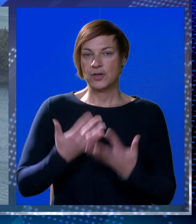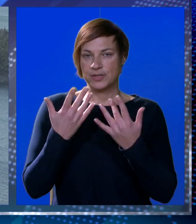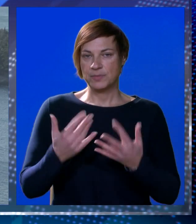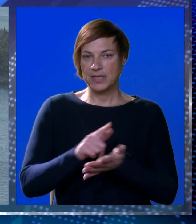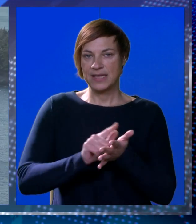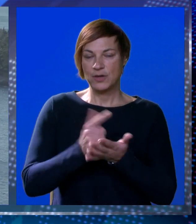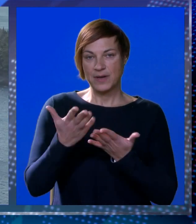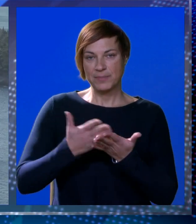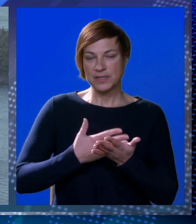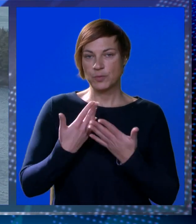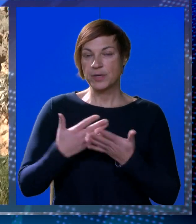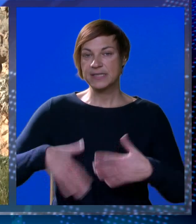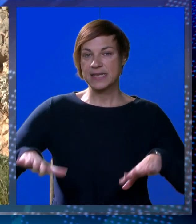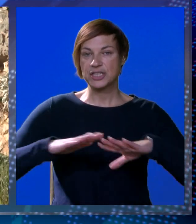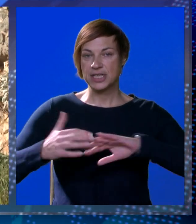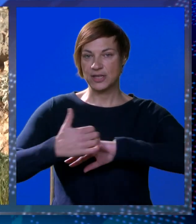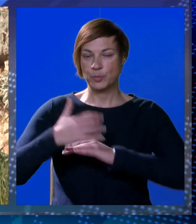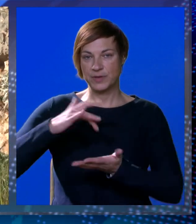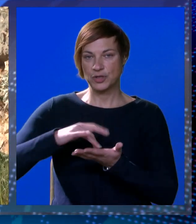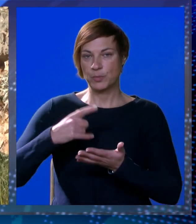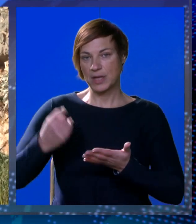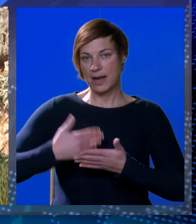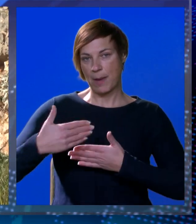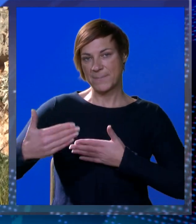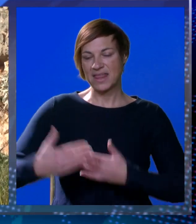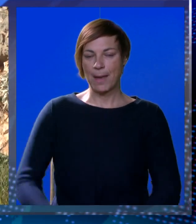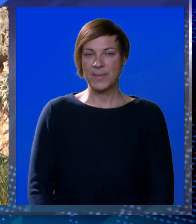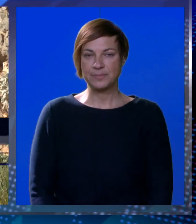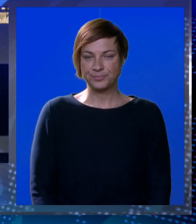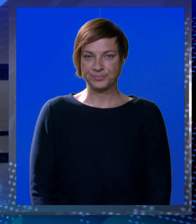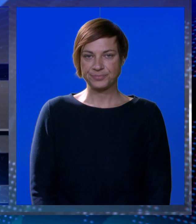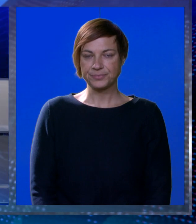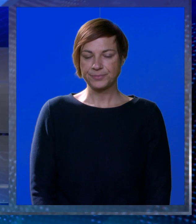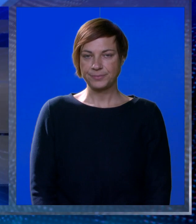Donosimo detaljnu vremensku prognozu za šire Dubrovačko područje u danima pred nama.